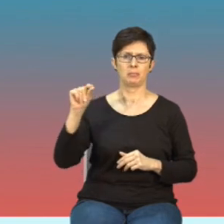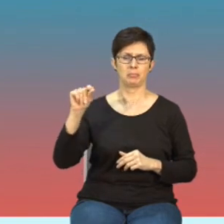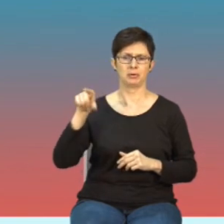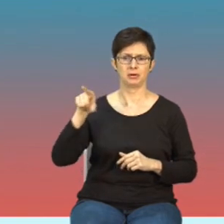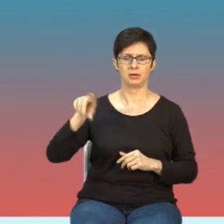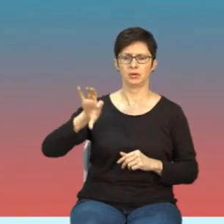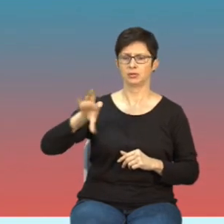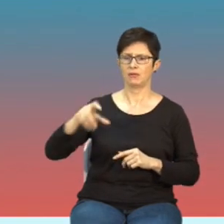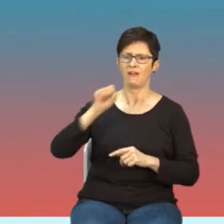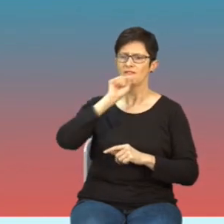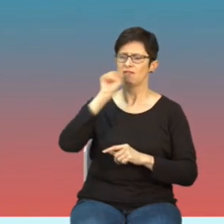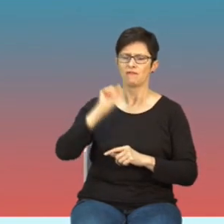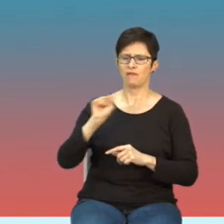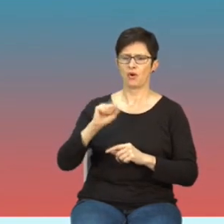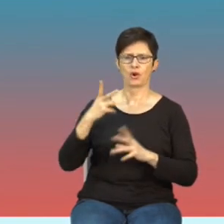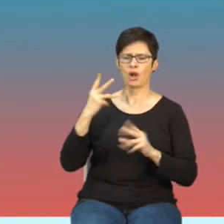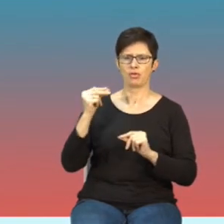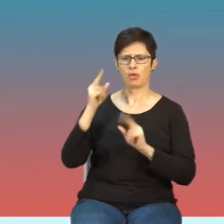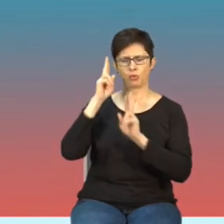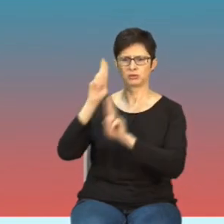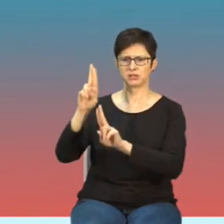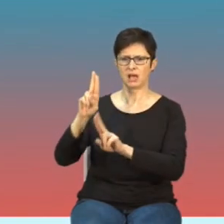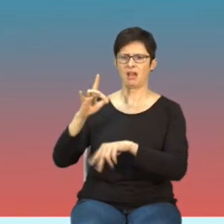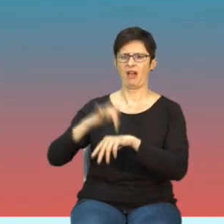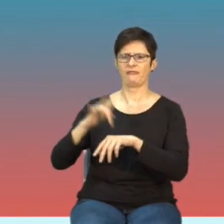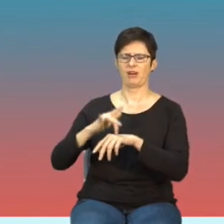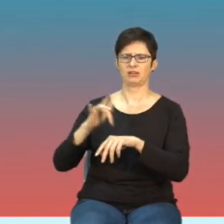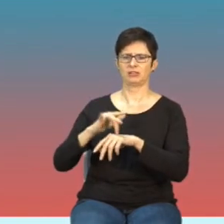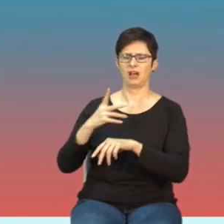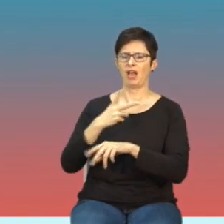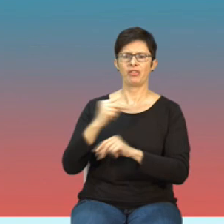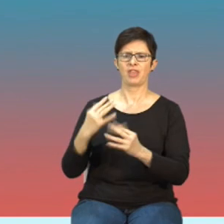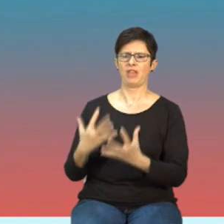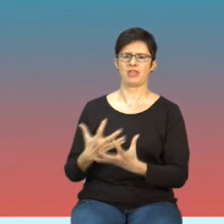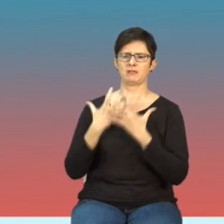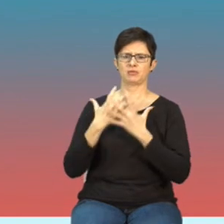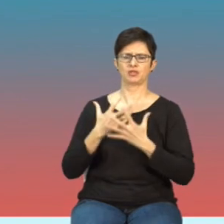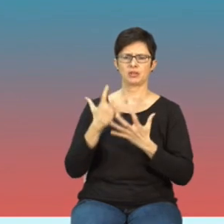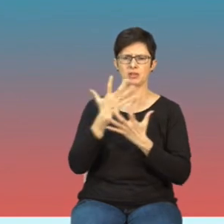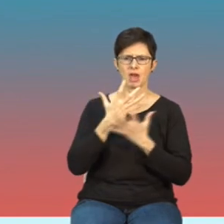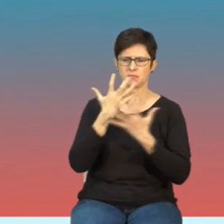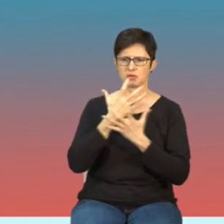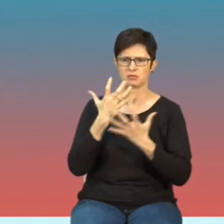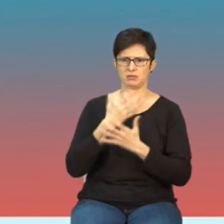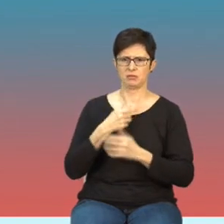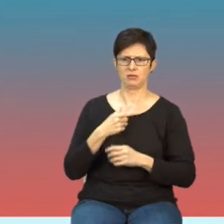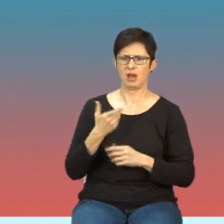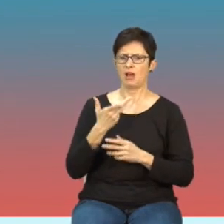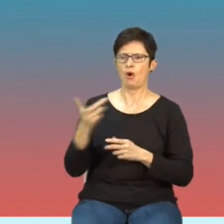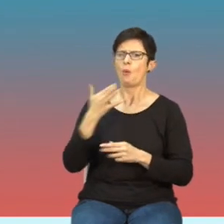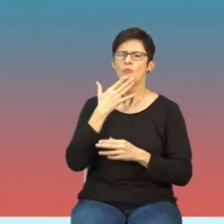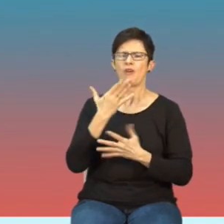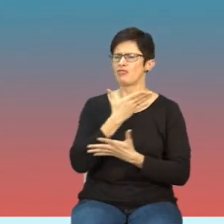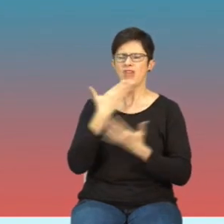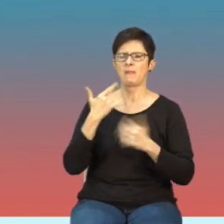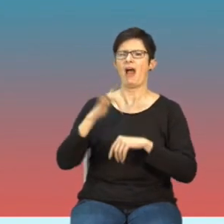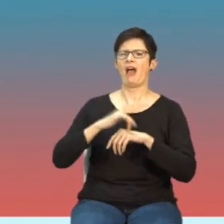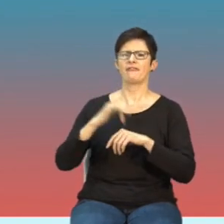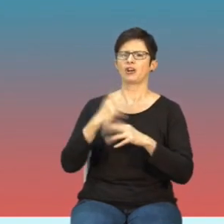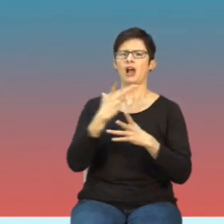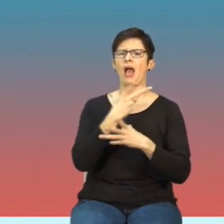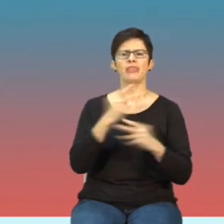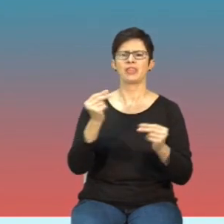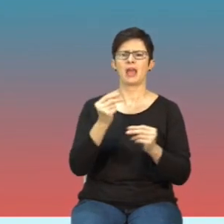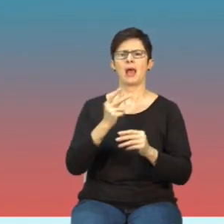nie uznaje efektów nietermicznych nie ma efektów oni stwierdzili że nie ma efektów nietermicznych w